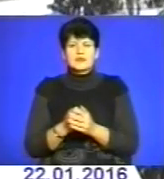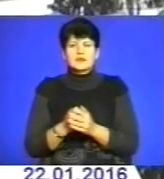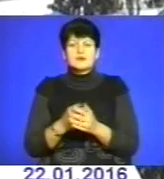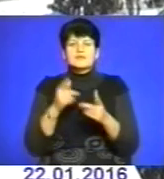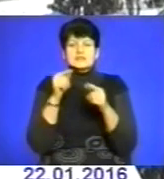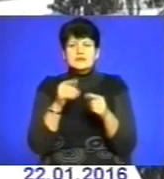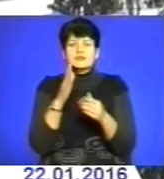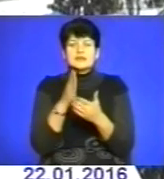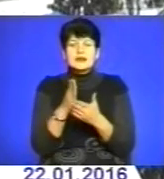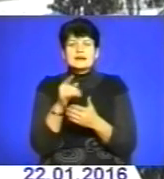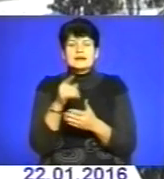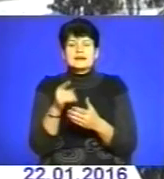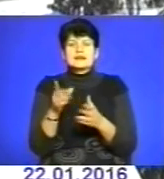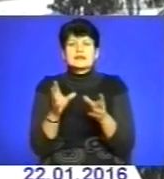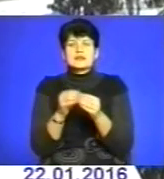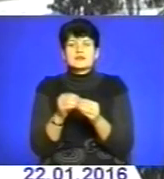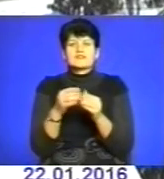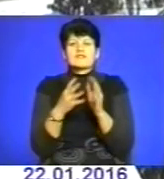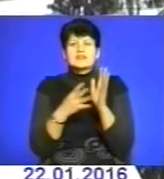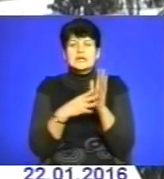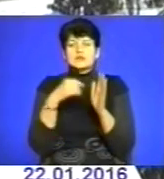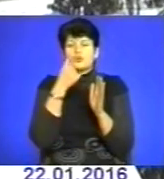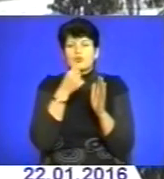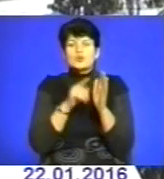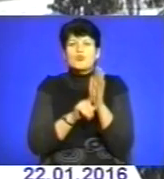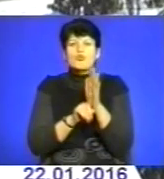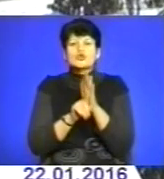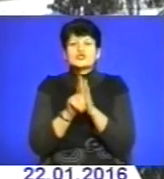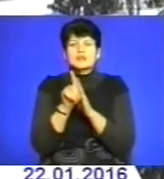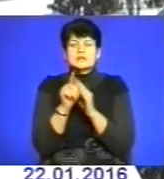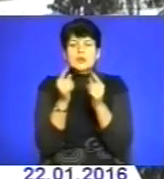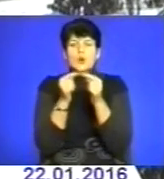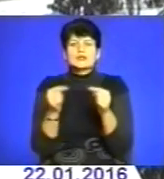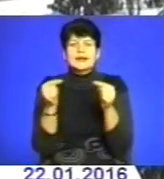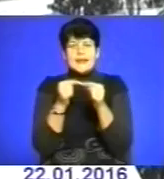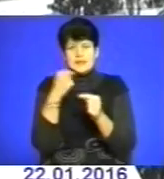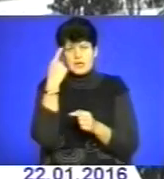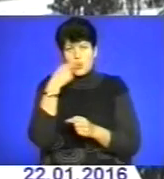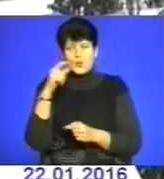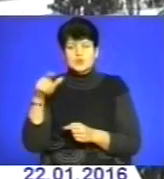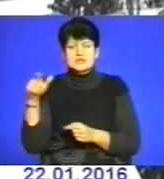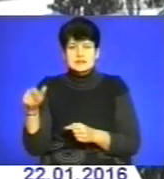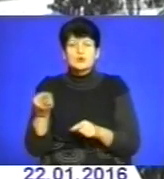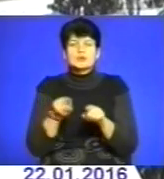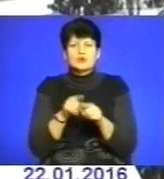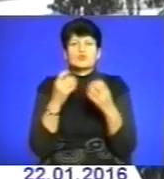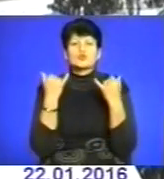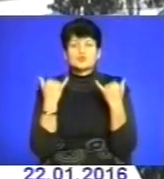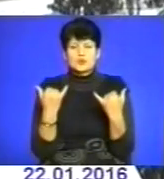так як тоді, в 19-му році, починалася з конкретних осіб, так і сьогодні.